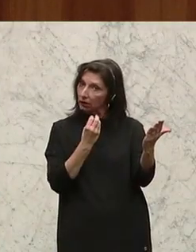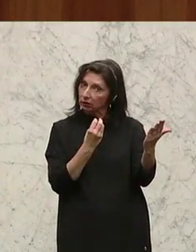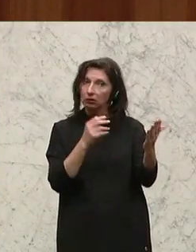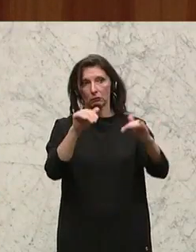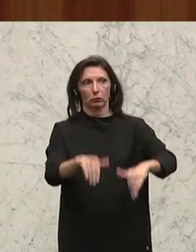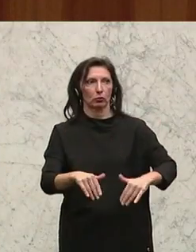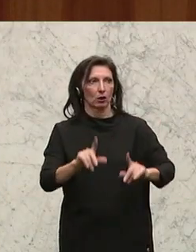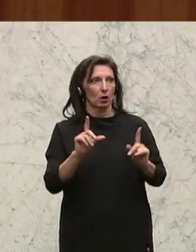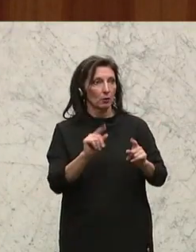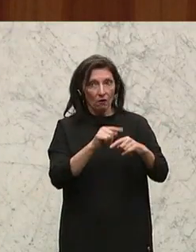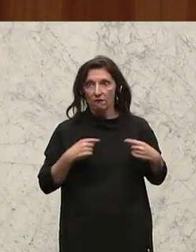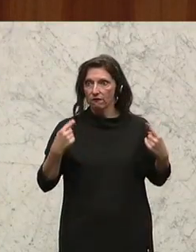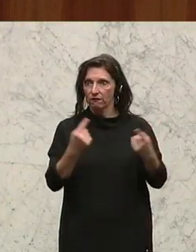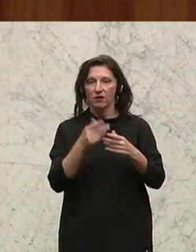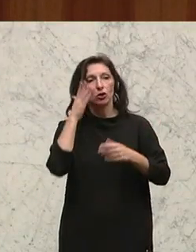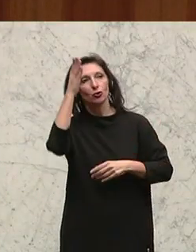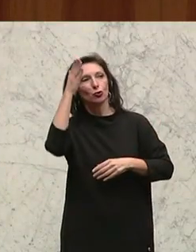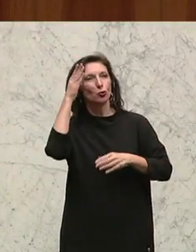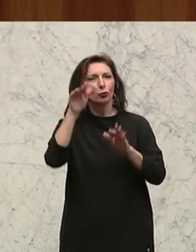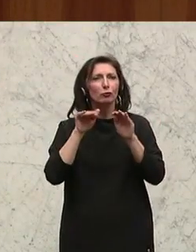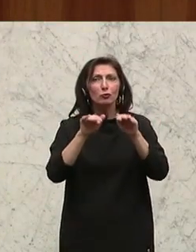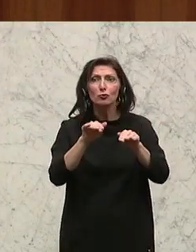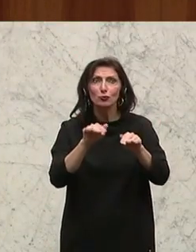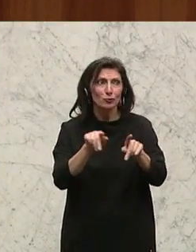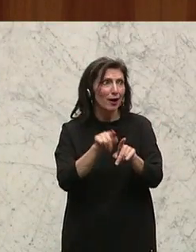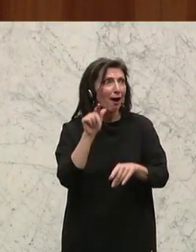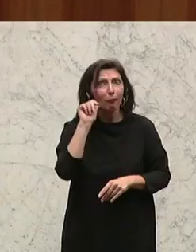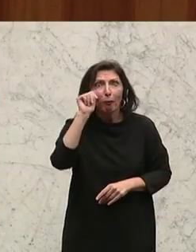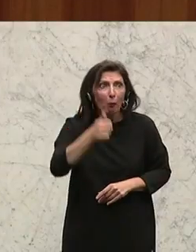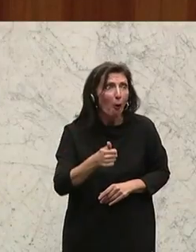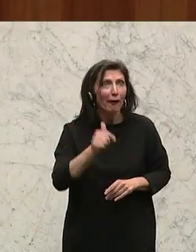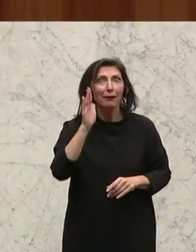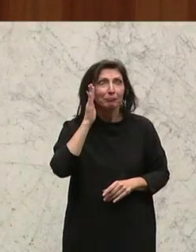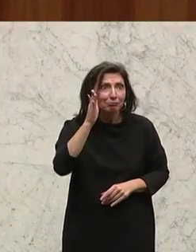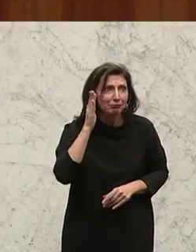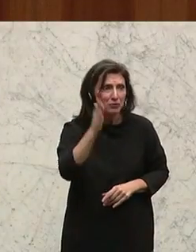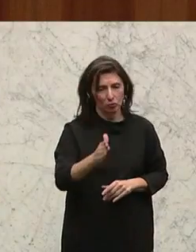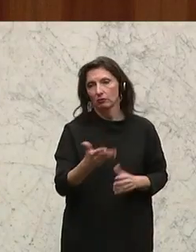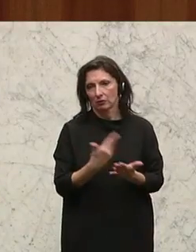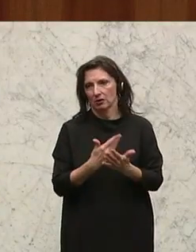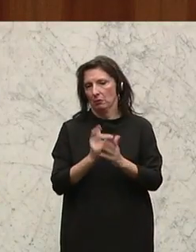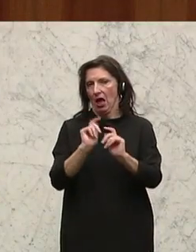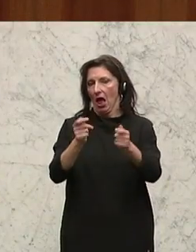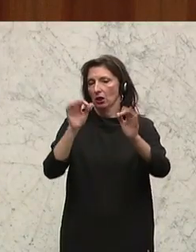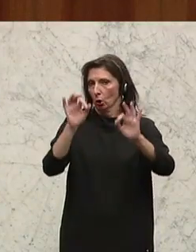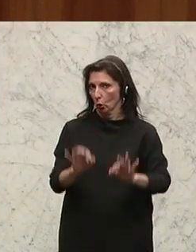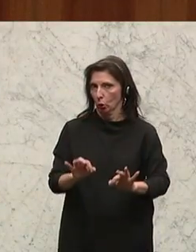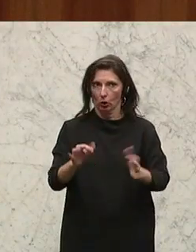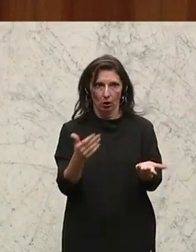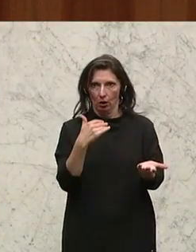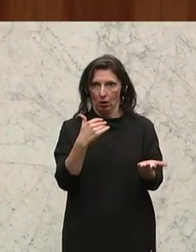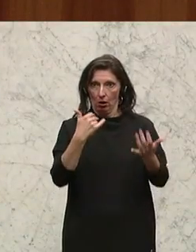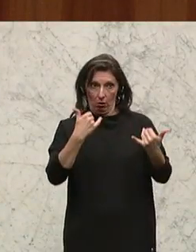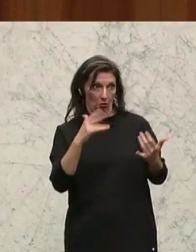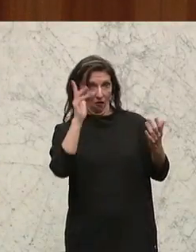sind die Wahrer der Zukunft auch für morgen. Da ist also auch dieser Antrag natürlich gut, ob das in Frankreich